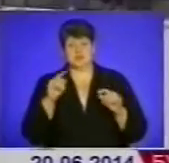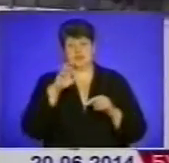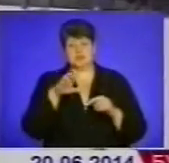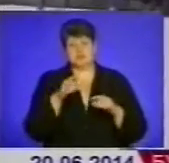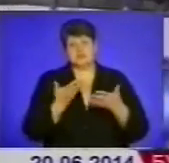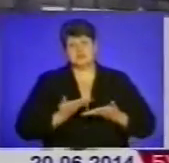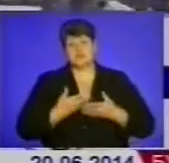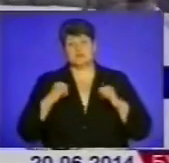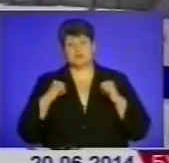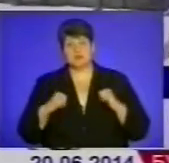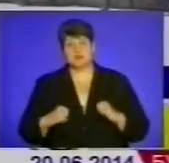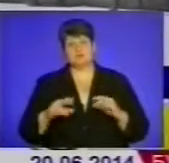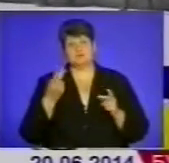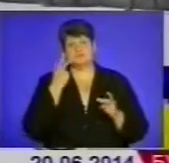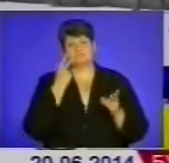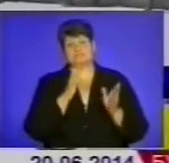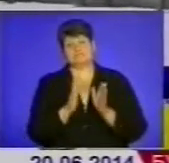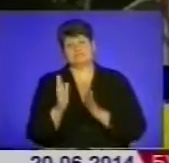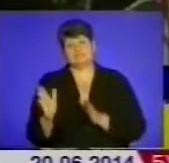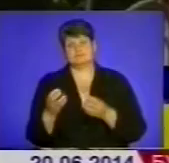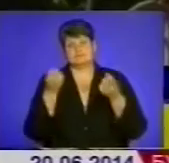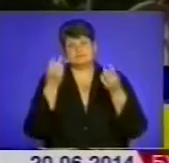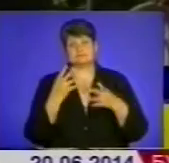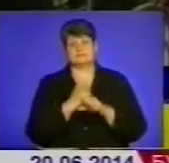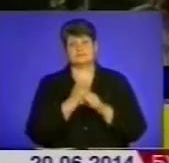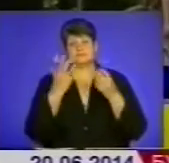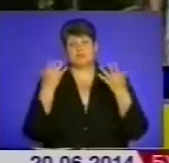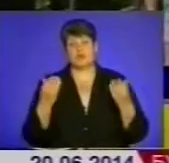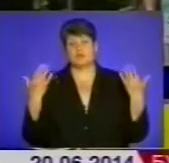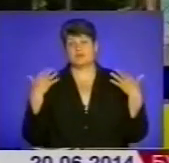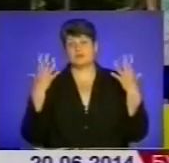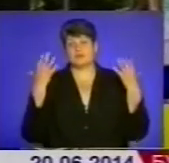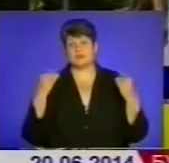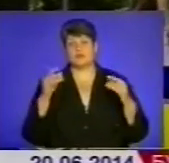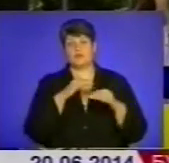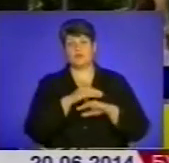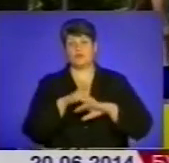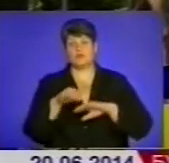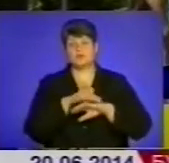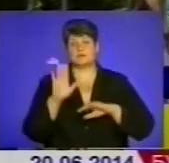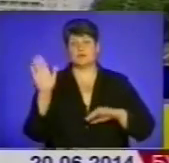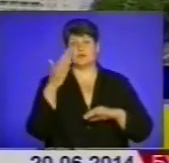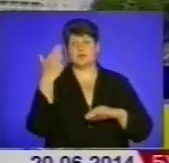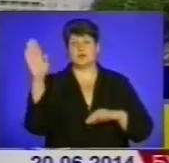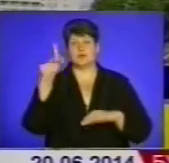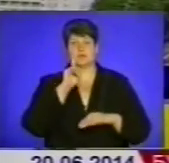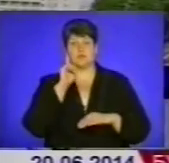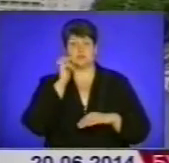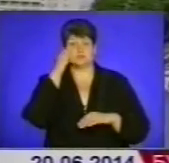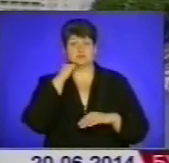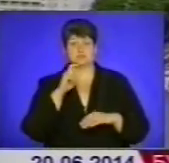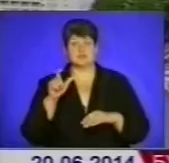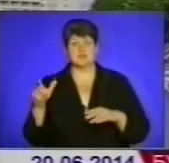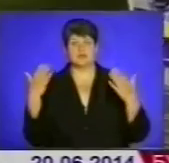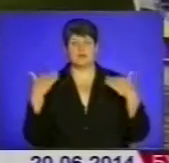Життя тут спокійне, усе як завжди, звичайні робочі будні, а у вихідні вулицями гуляють молодь і старше покоління. Відпочивають